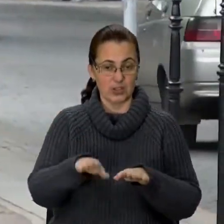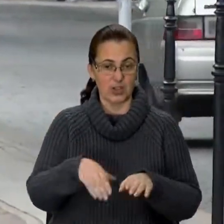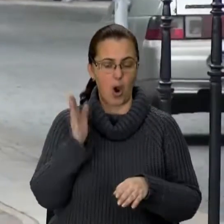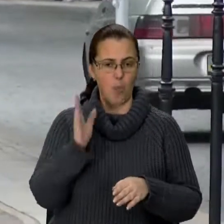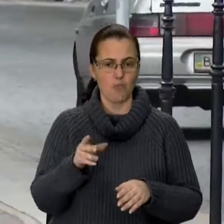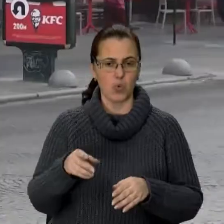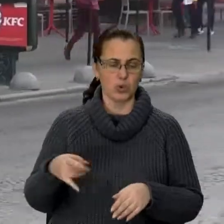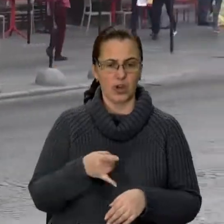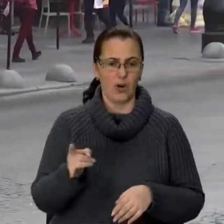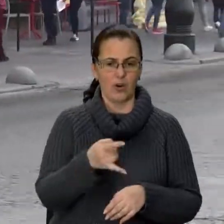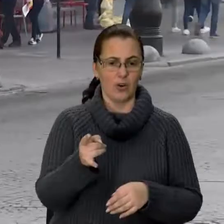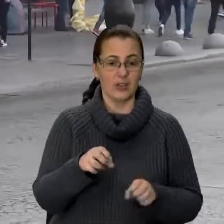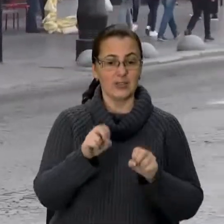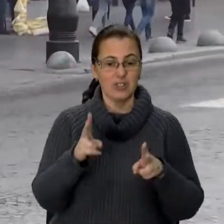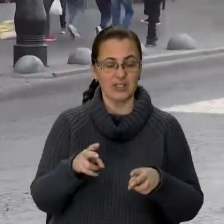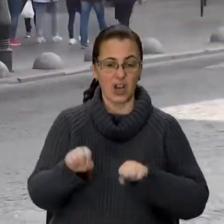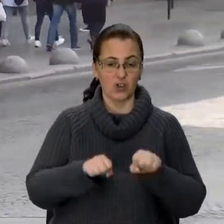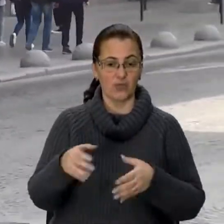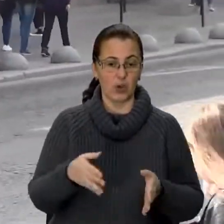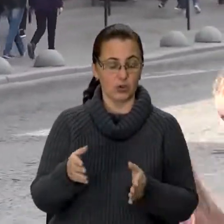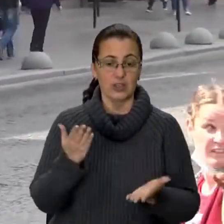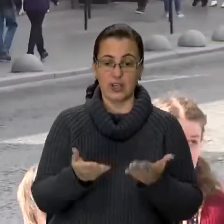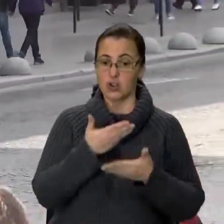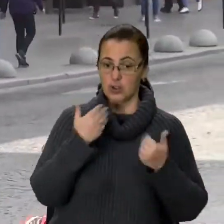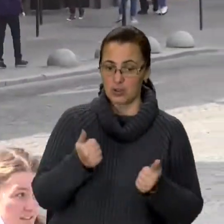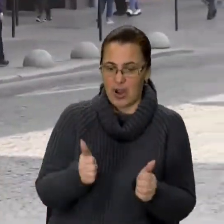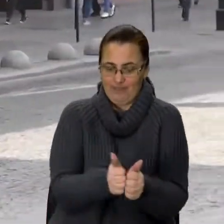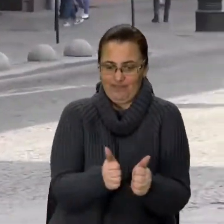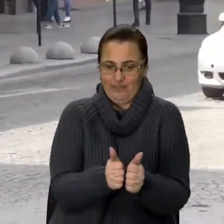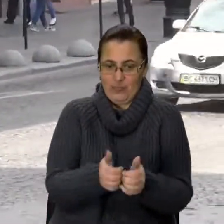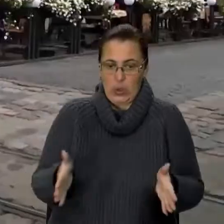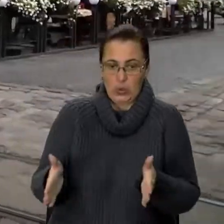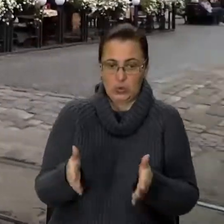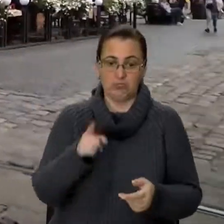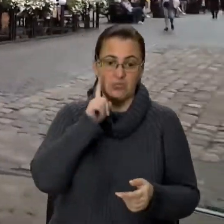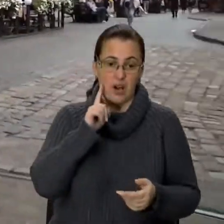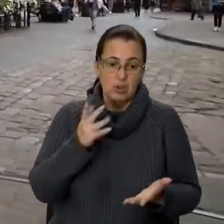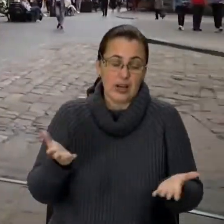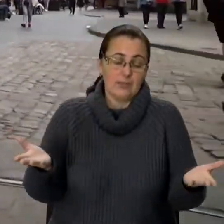велодоріжками. А якщо таких нема, з боку проїжджої частини. А поки ж маємо, що маємо.